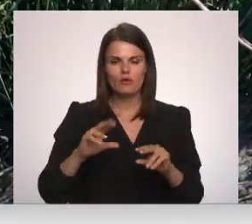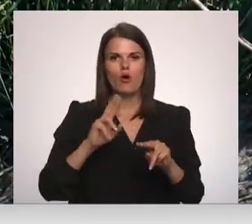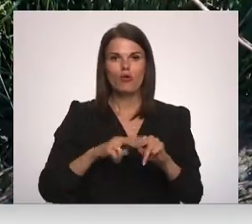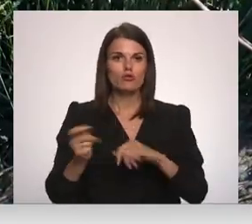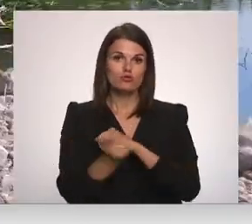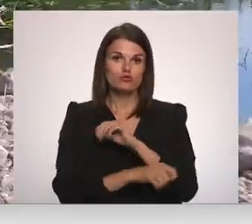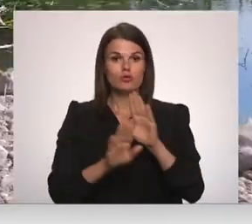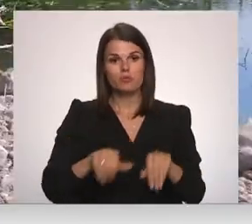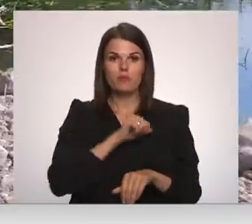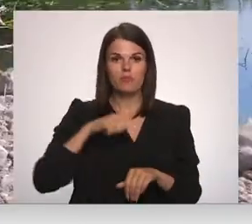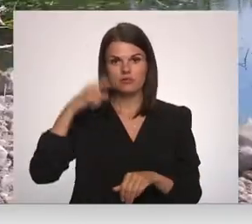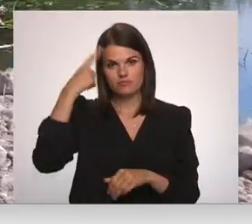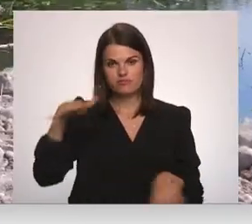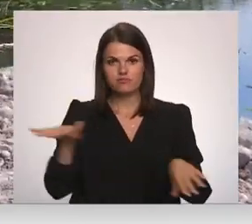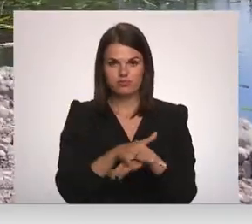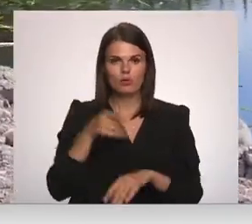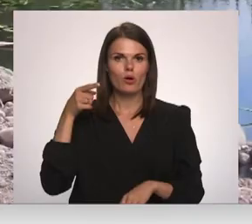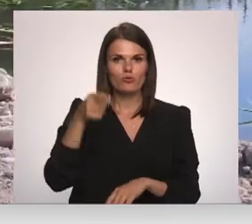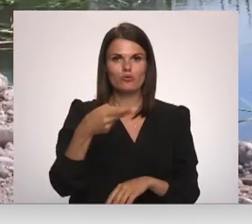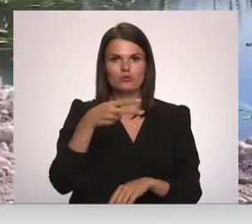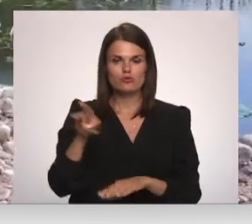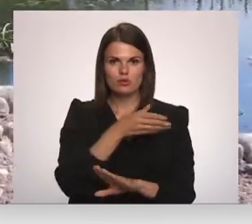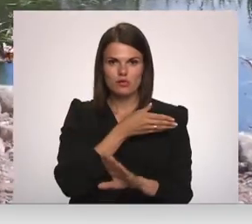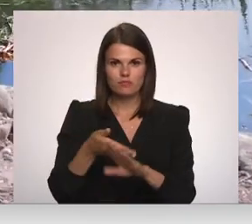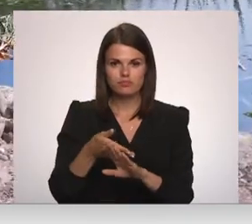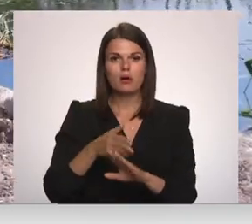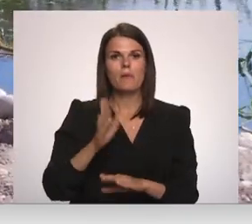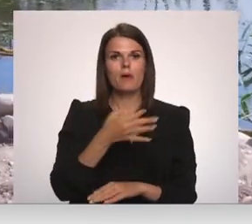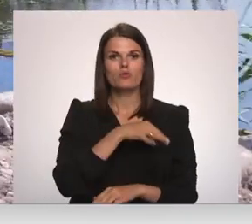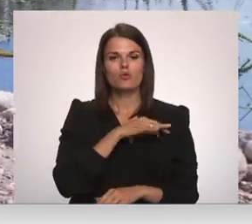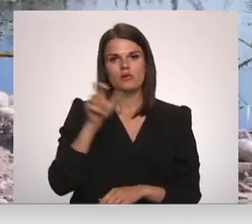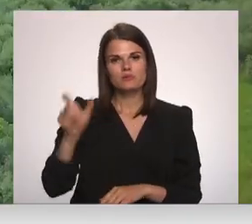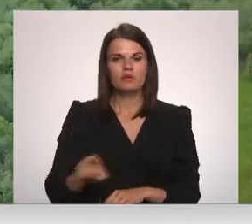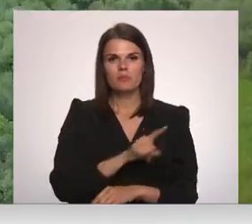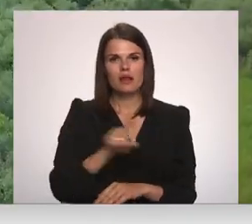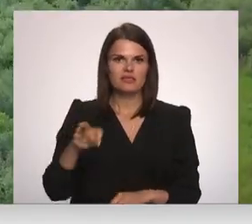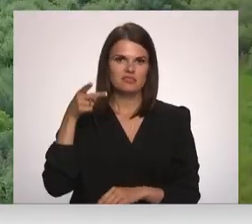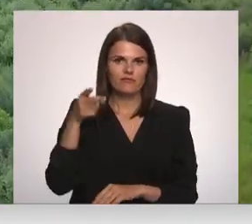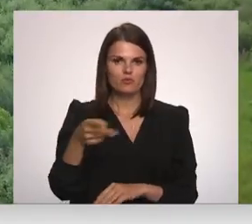personai ir līdz tūkstoši eiro, bet juridiskām personām līdz diviem tūkstošiem eiro.